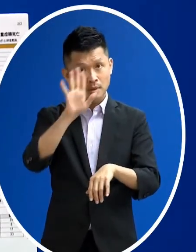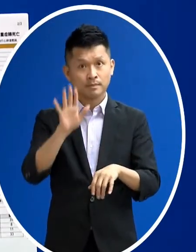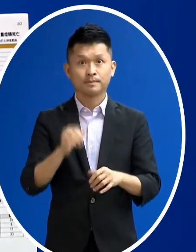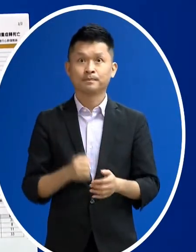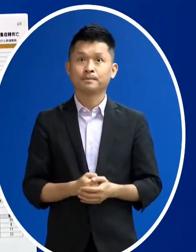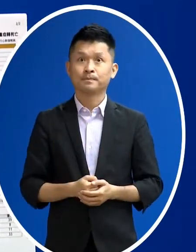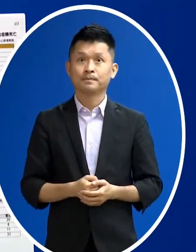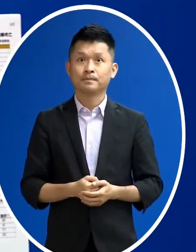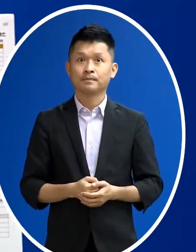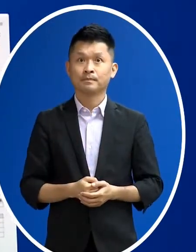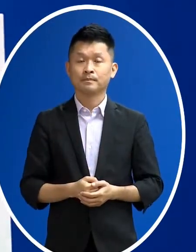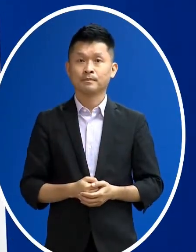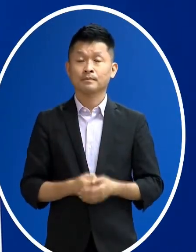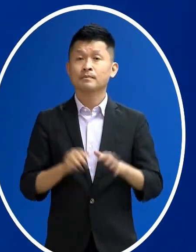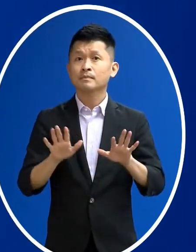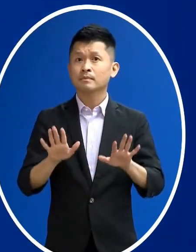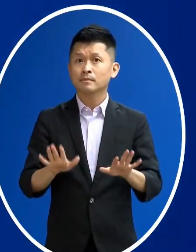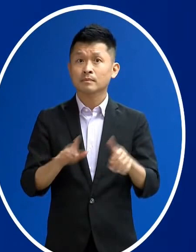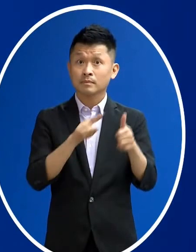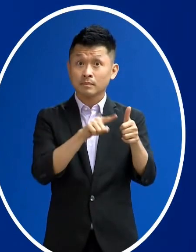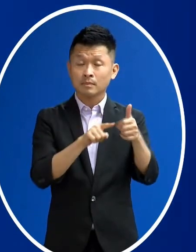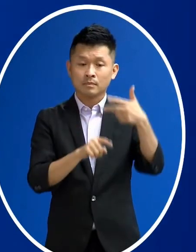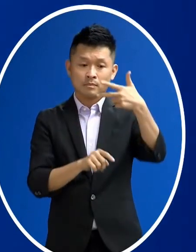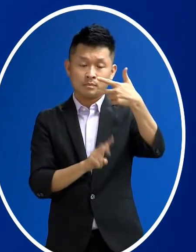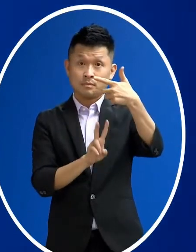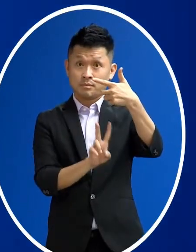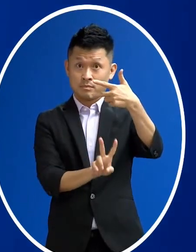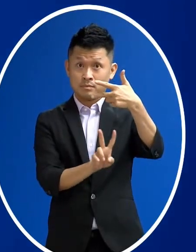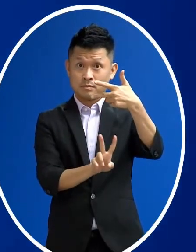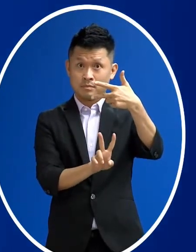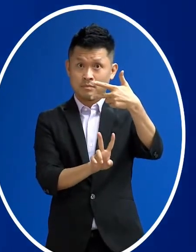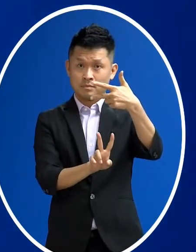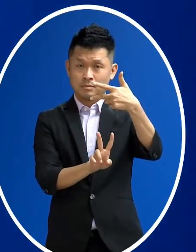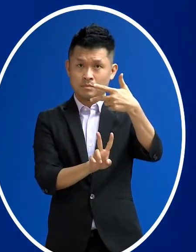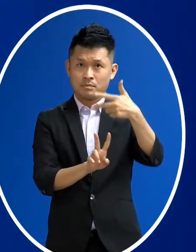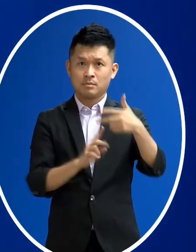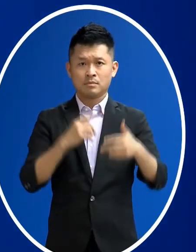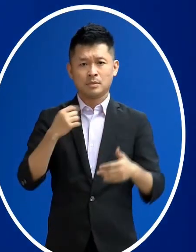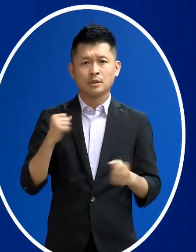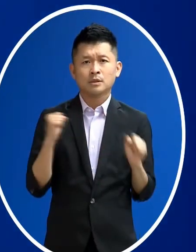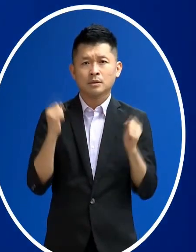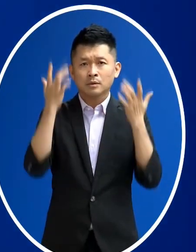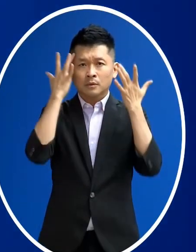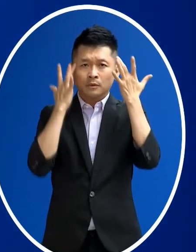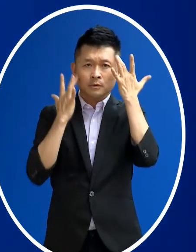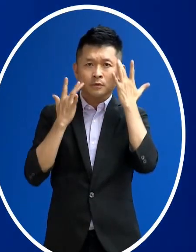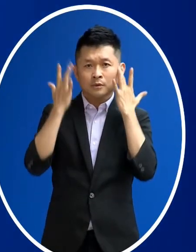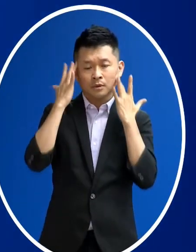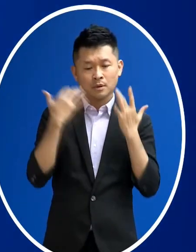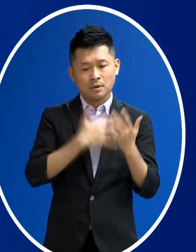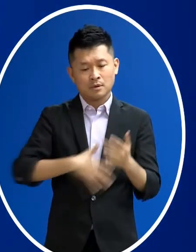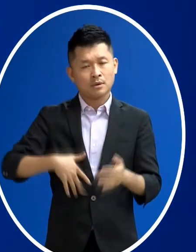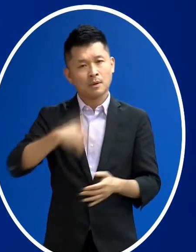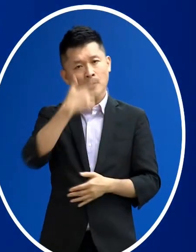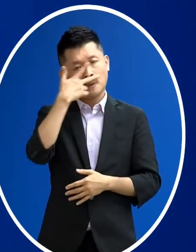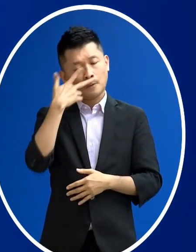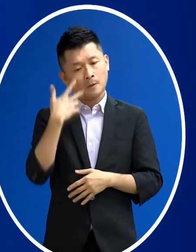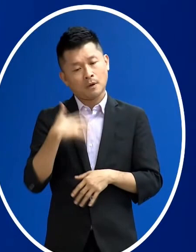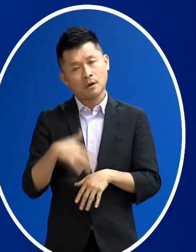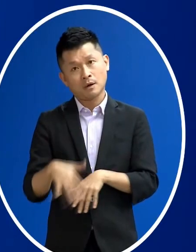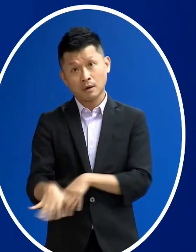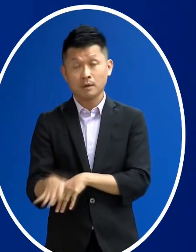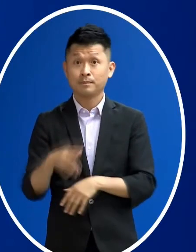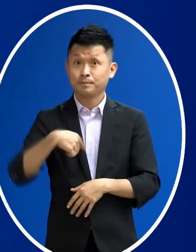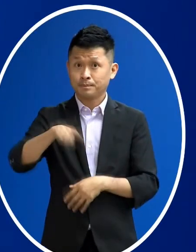那這次的話是在7月2號的時候有出現冒冷汗跟倦怠的症狀 有到